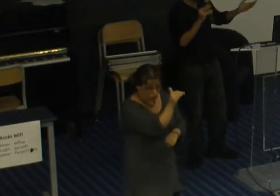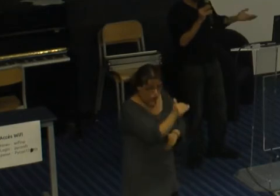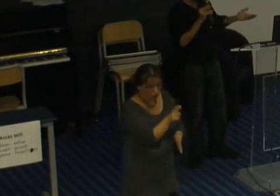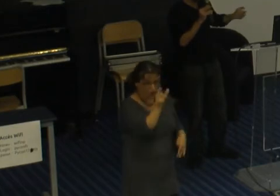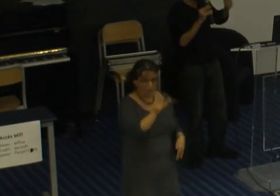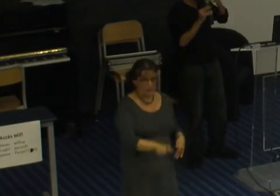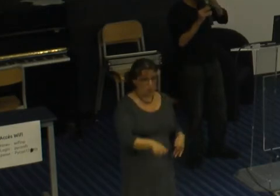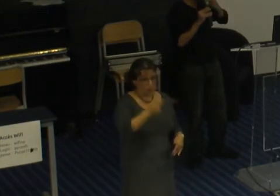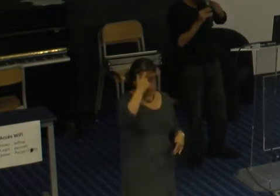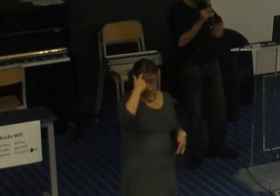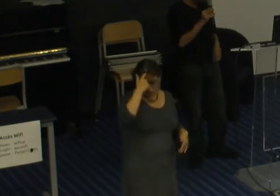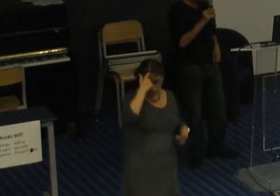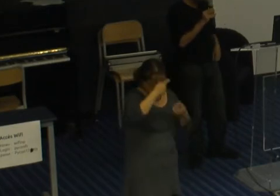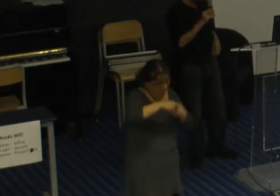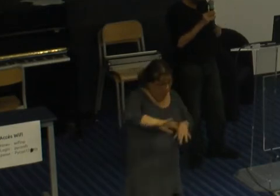mentalement parlant